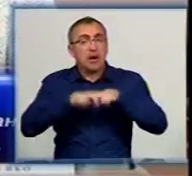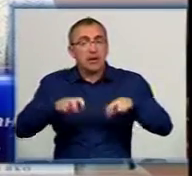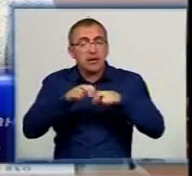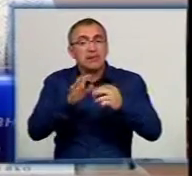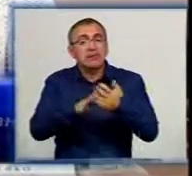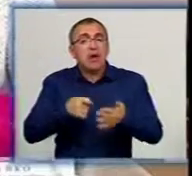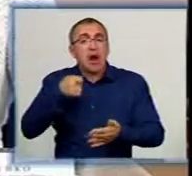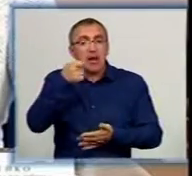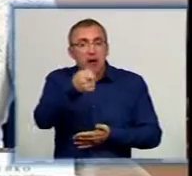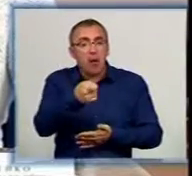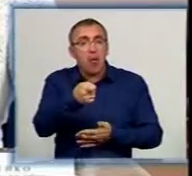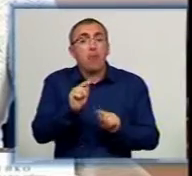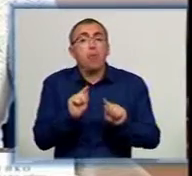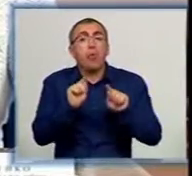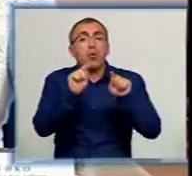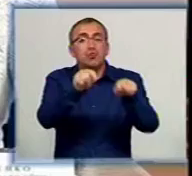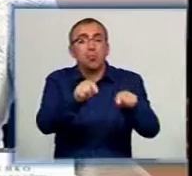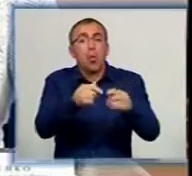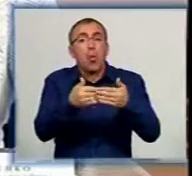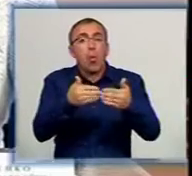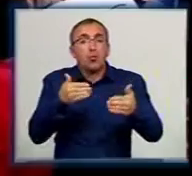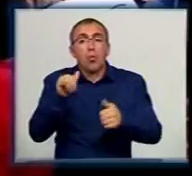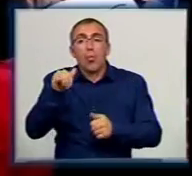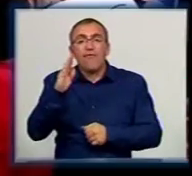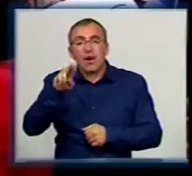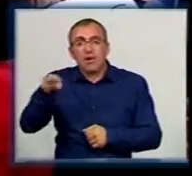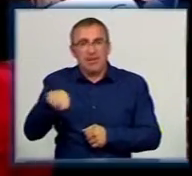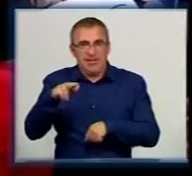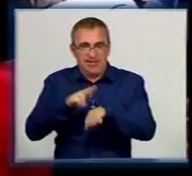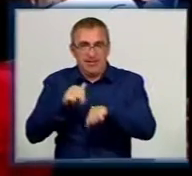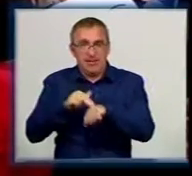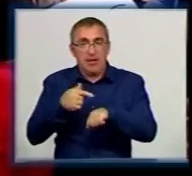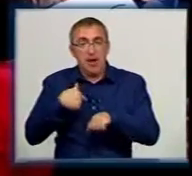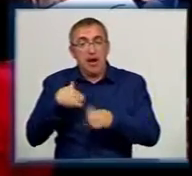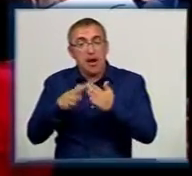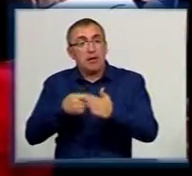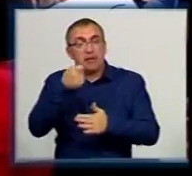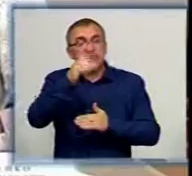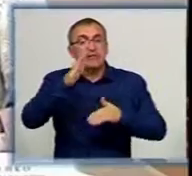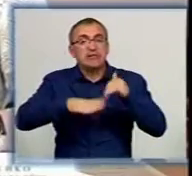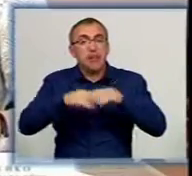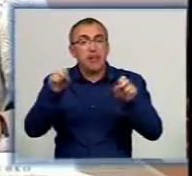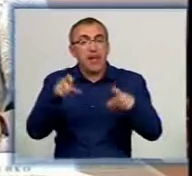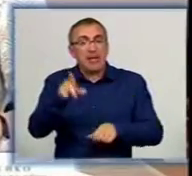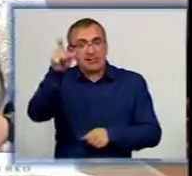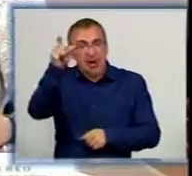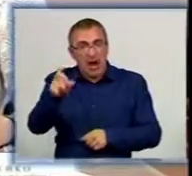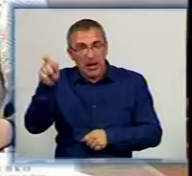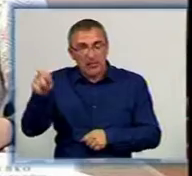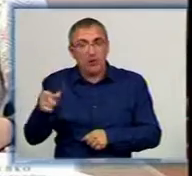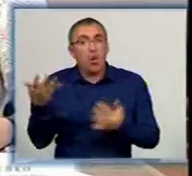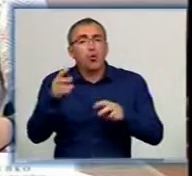заявки, які поступають від УВД. Я ці заявки віддаю спеціалістам, які